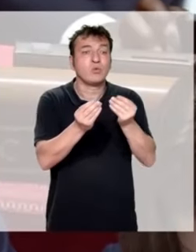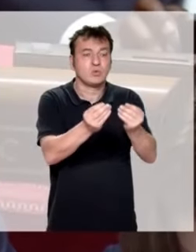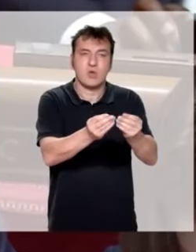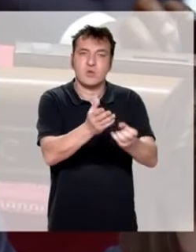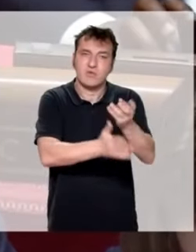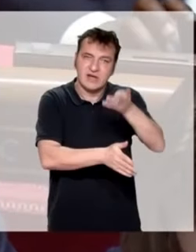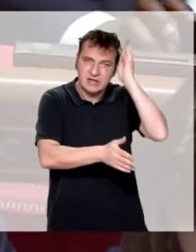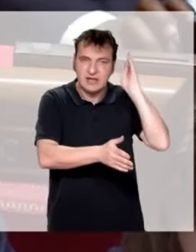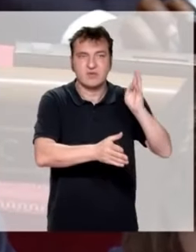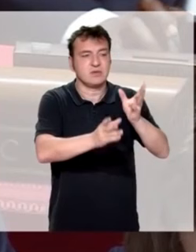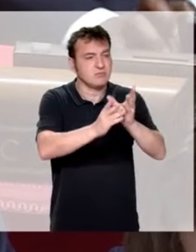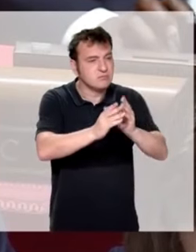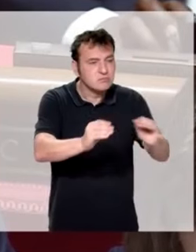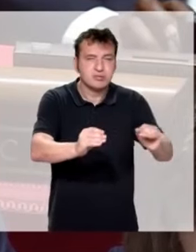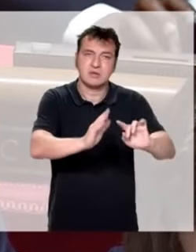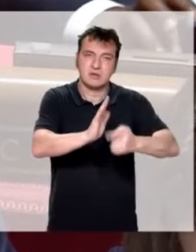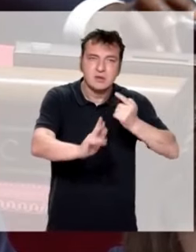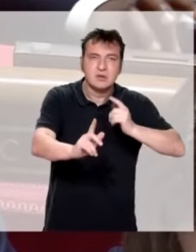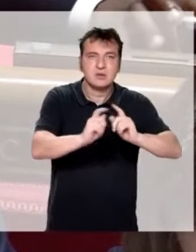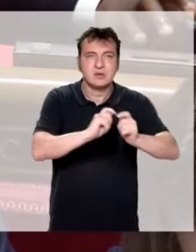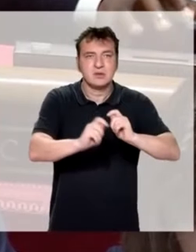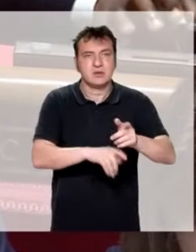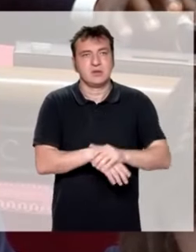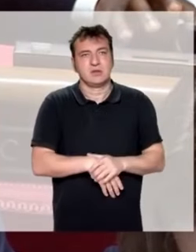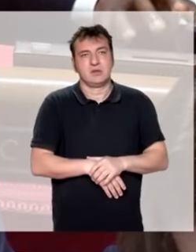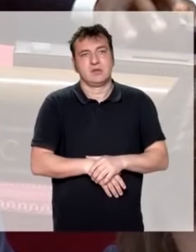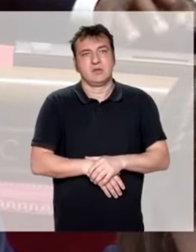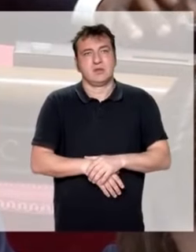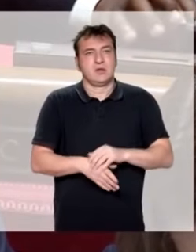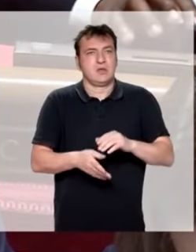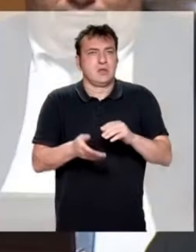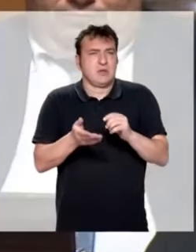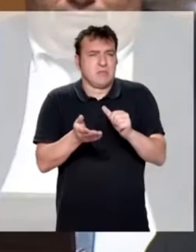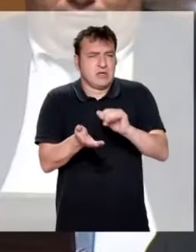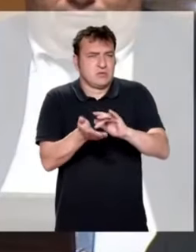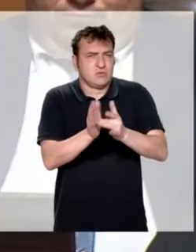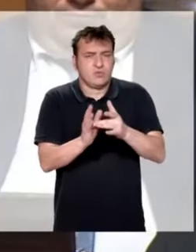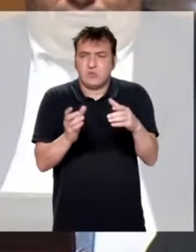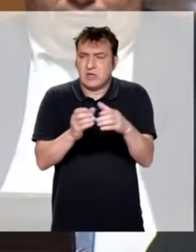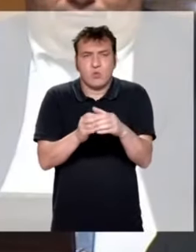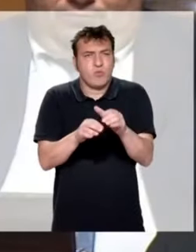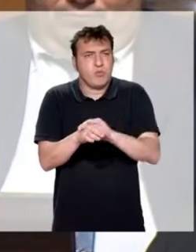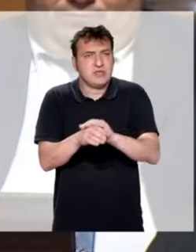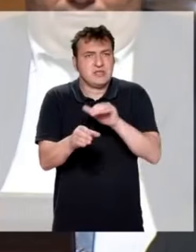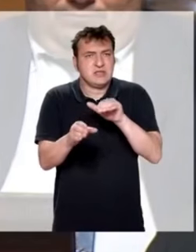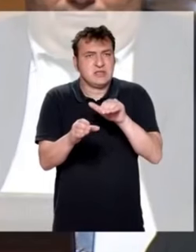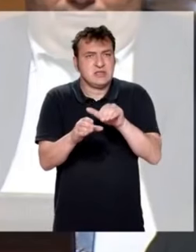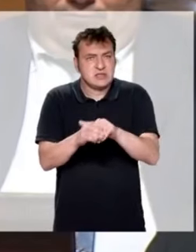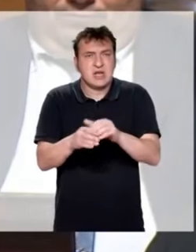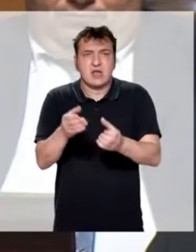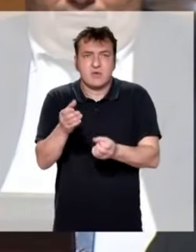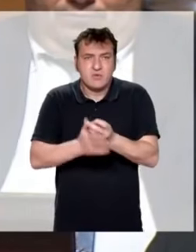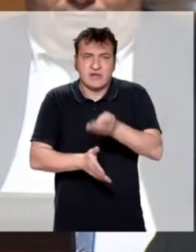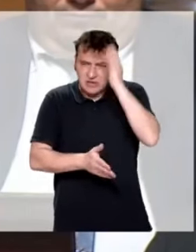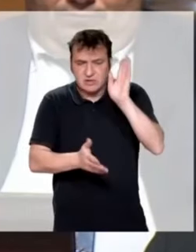la reprise du dialogue, comme le demande collectivement la quasi-totalité des groupes politiques au Congrès de Nouvelle